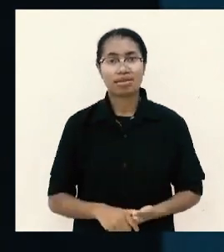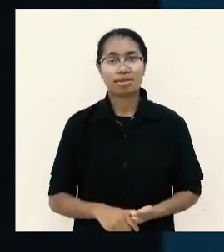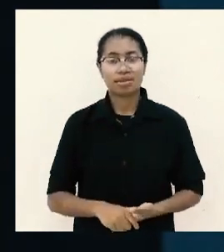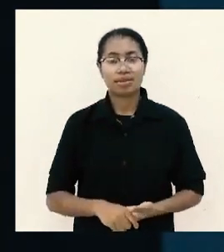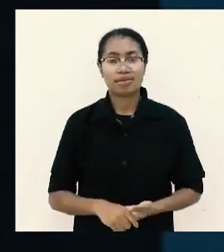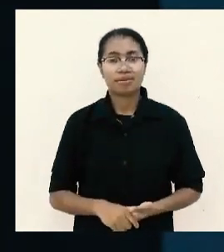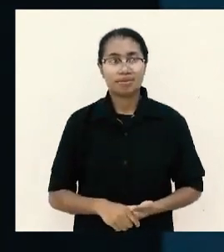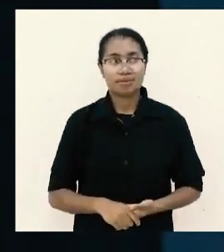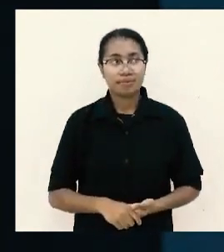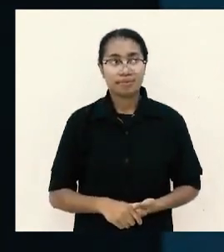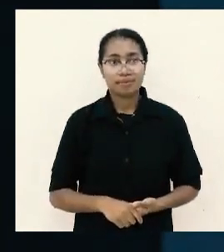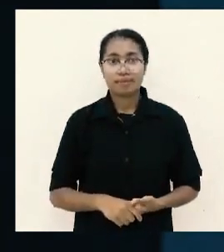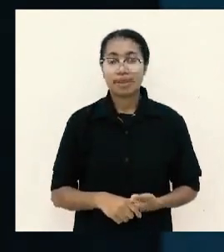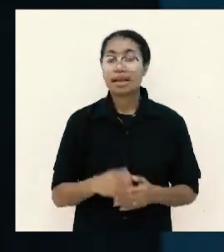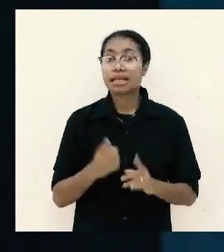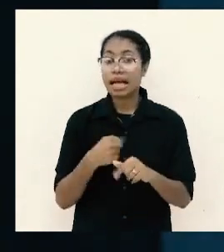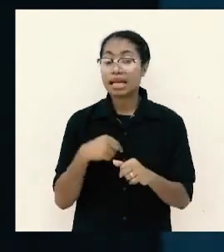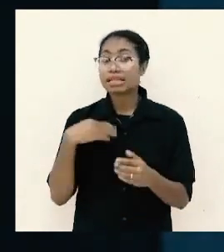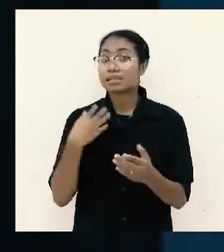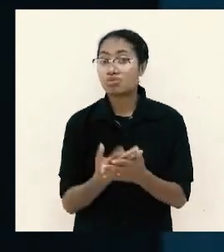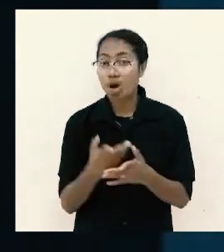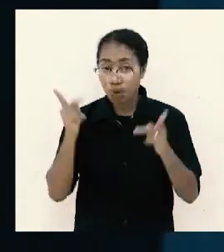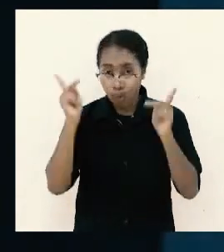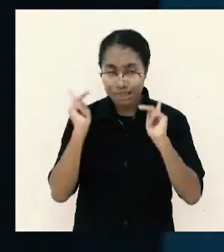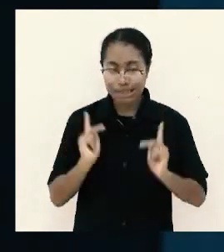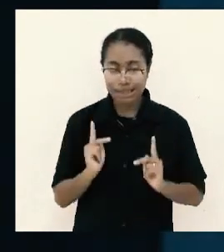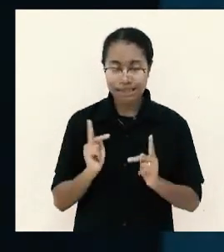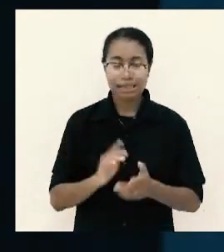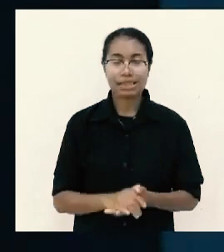jadi dalam segala keadaan